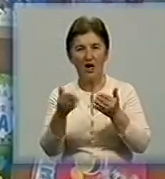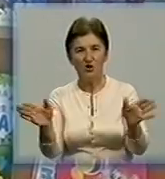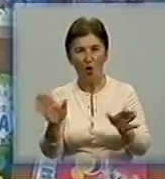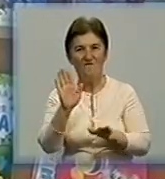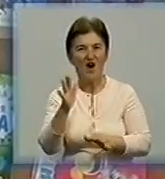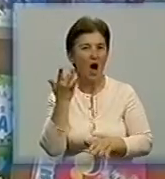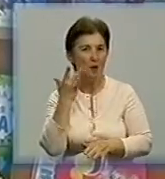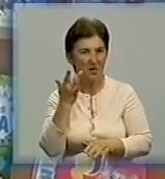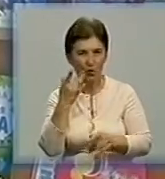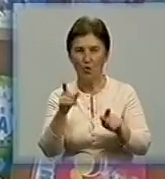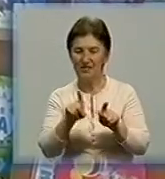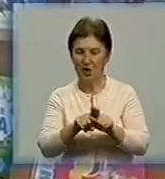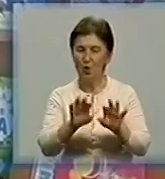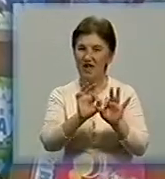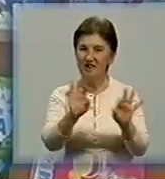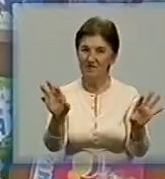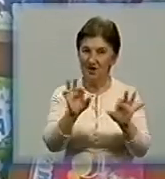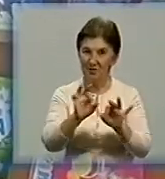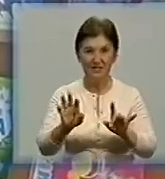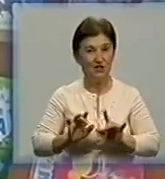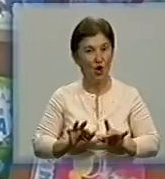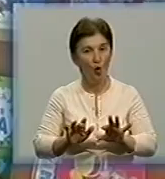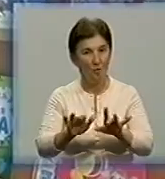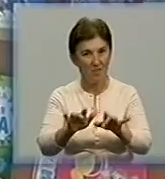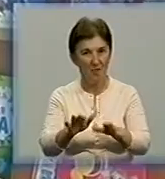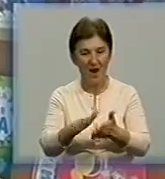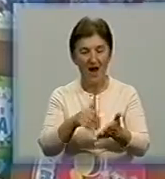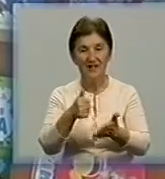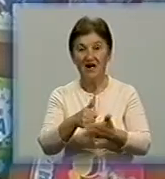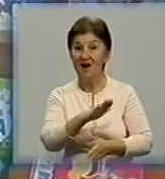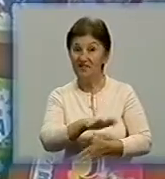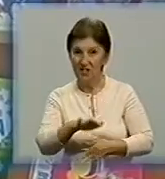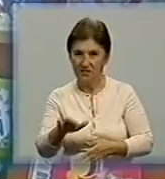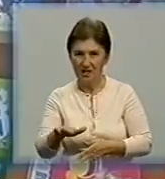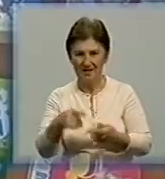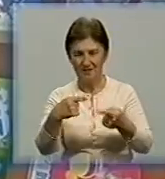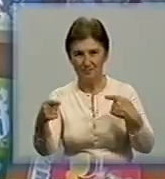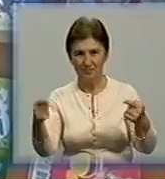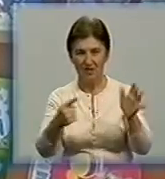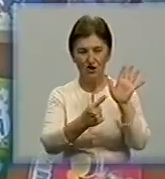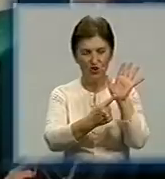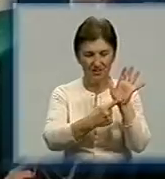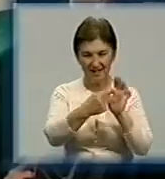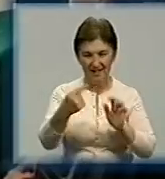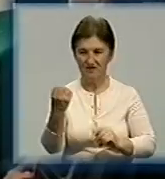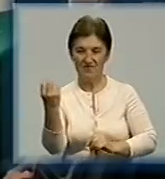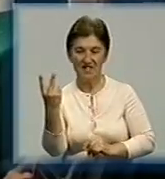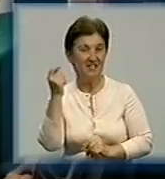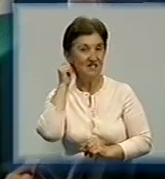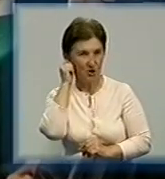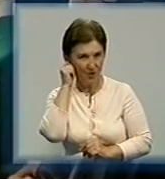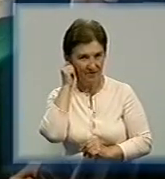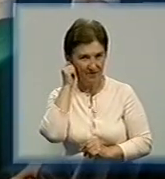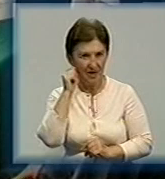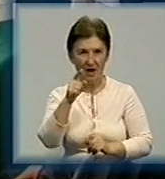ми пропонуємо таку інформаційну кампанію, для дітей різного віку – від 6 до 16. Ексклюзивом свята